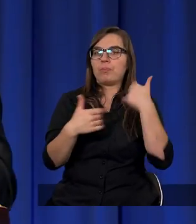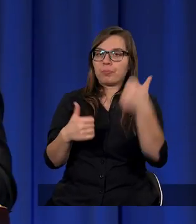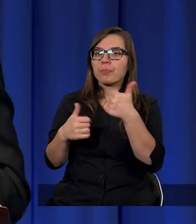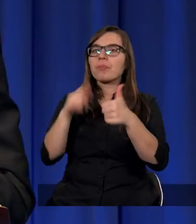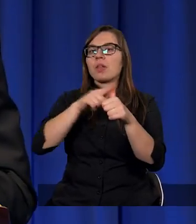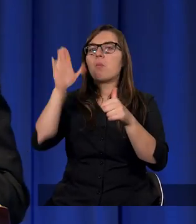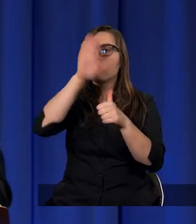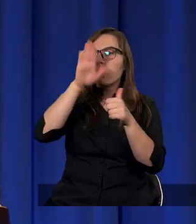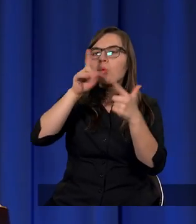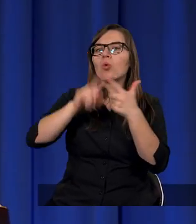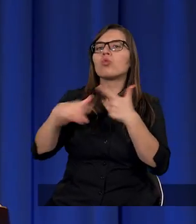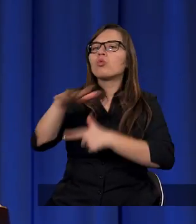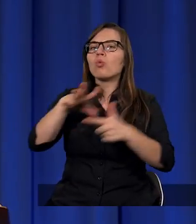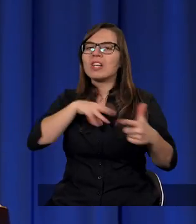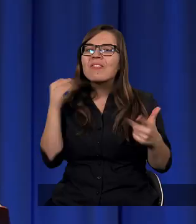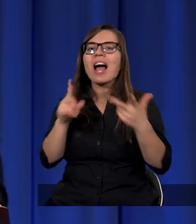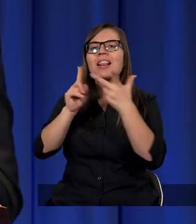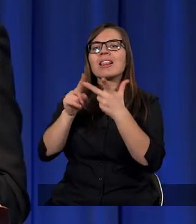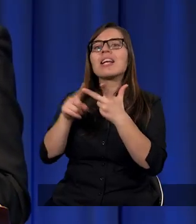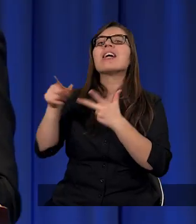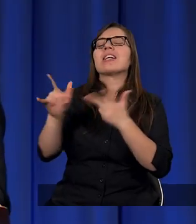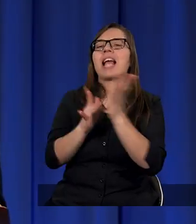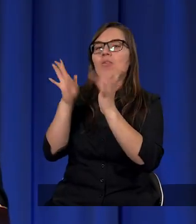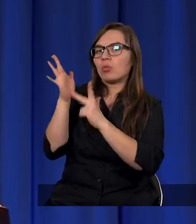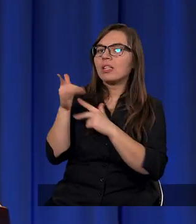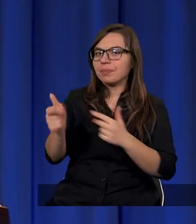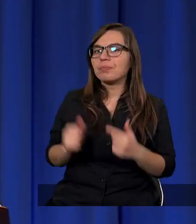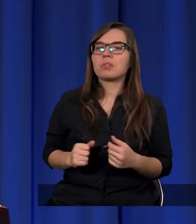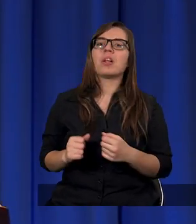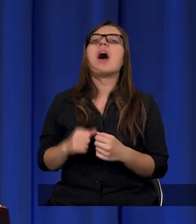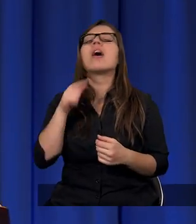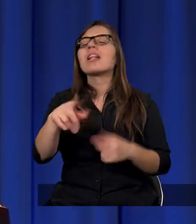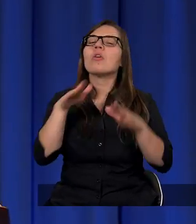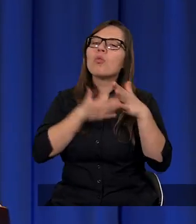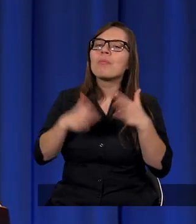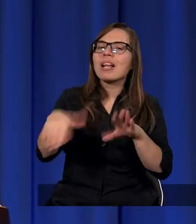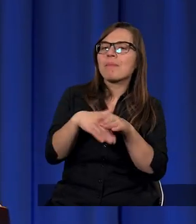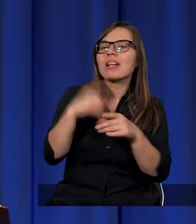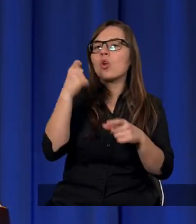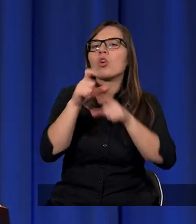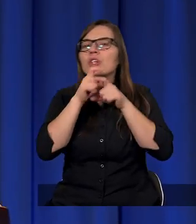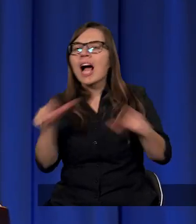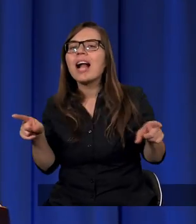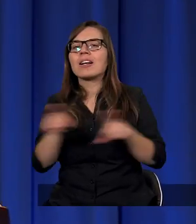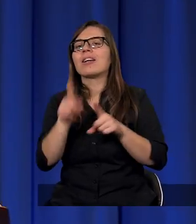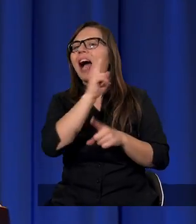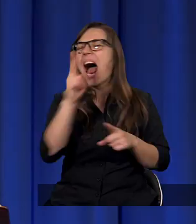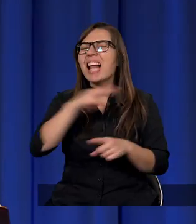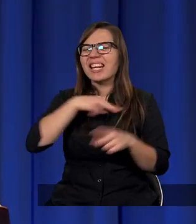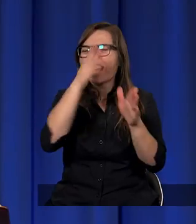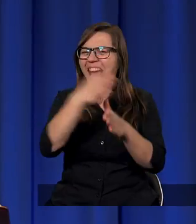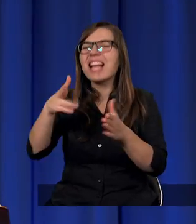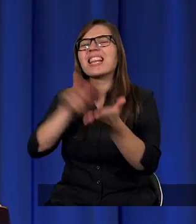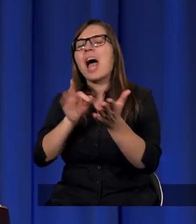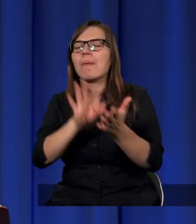jest temat, który gdzieś ostatnio cały czas mi chodzi po głowie, temat, nad którym lubię więcej troszkę czasu spędzać. Każdy z nas ma na